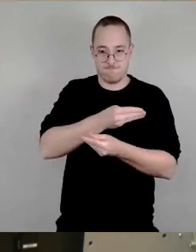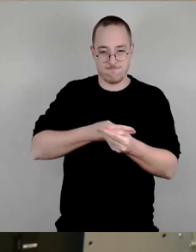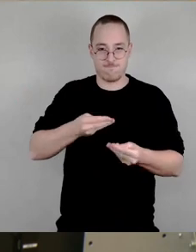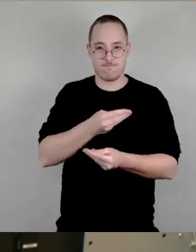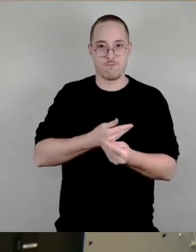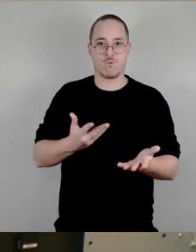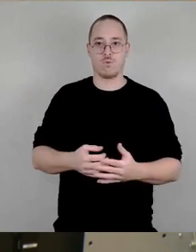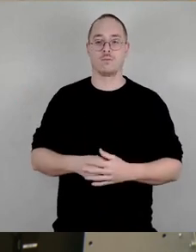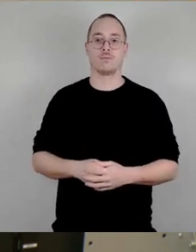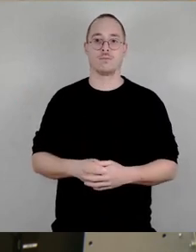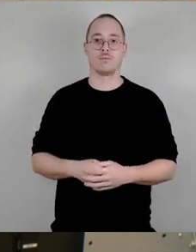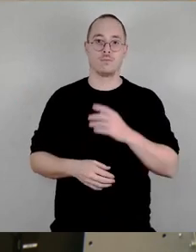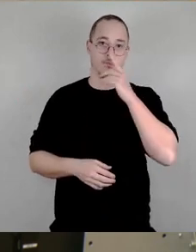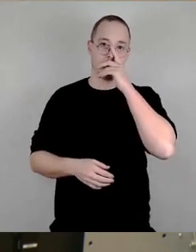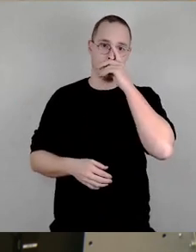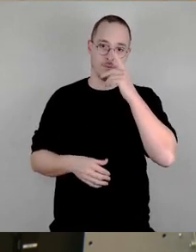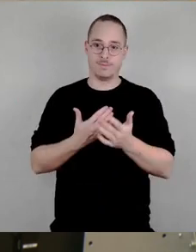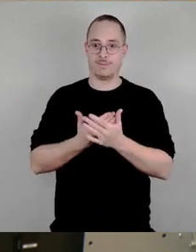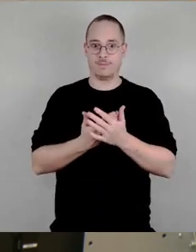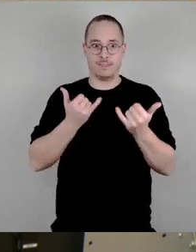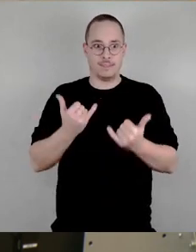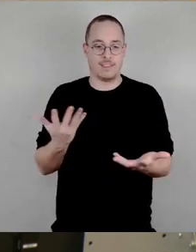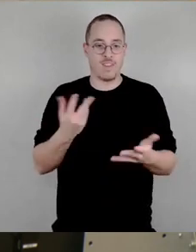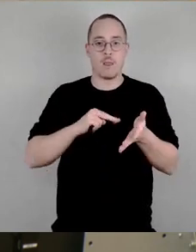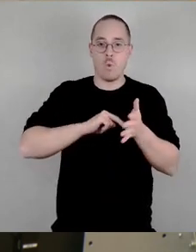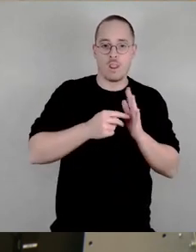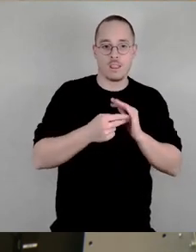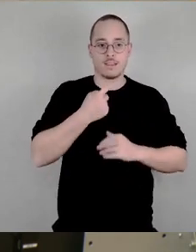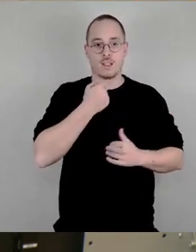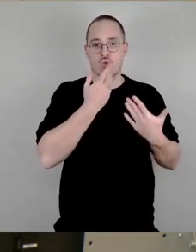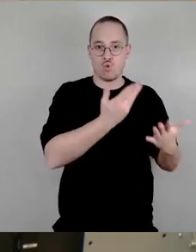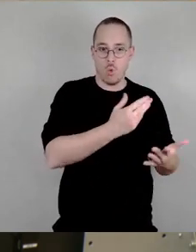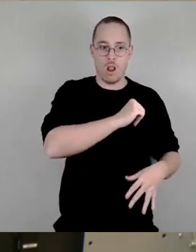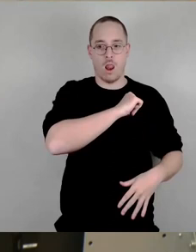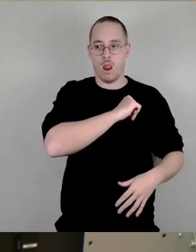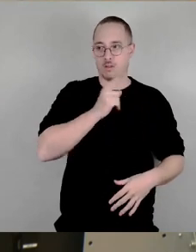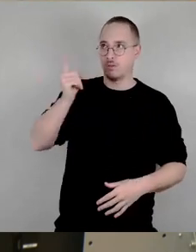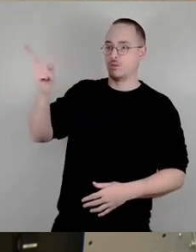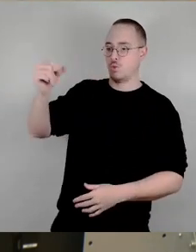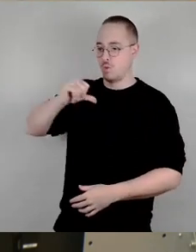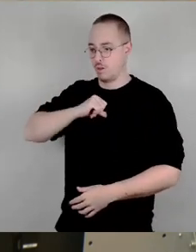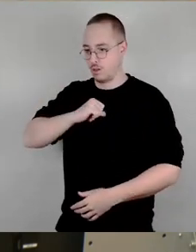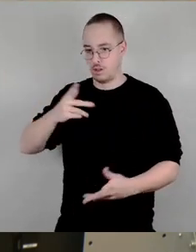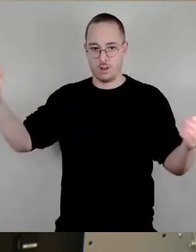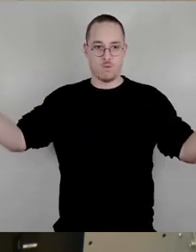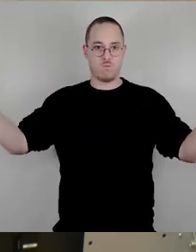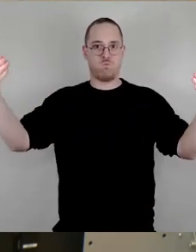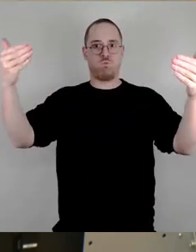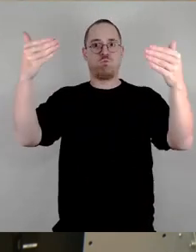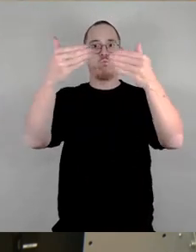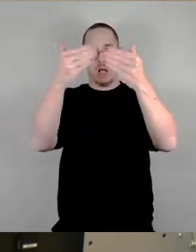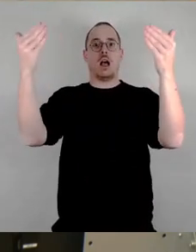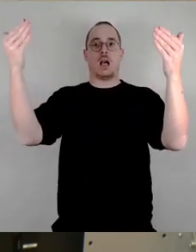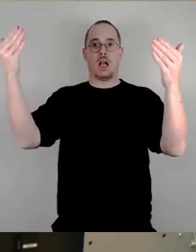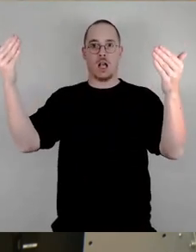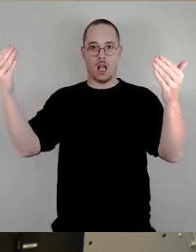Situation, wo die Dinge eben aufeinanderprallen Wo die Interessen des einen ungesteuert auf die Interessen des anderen treffen Und am Ende haben wir nichts Das ist die